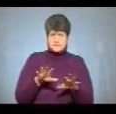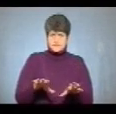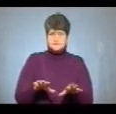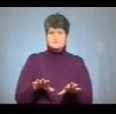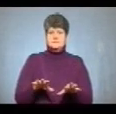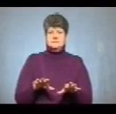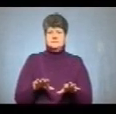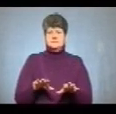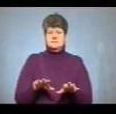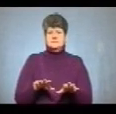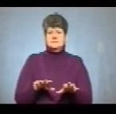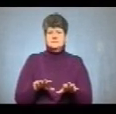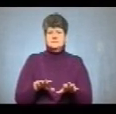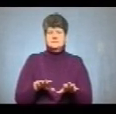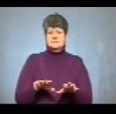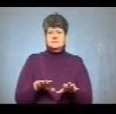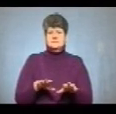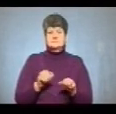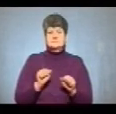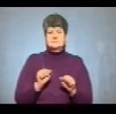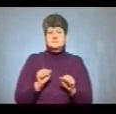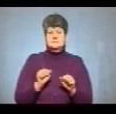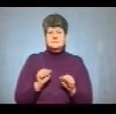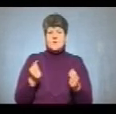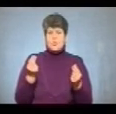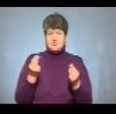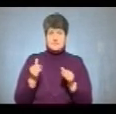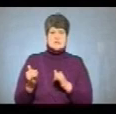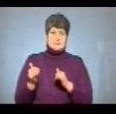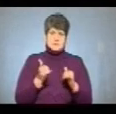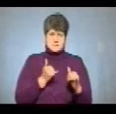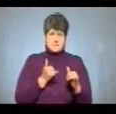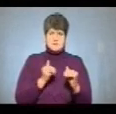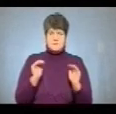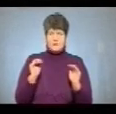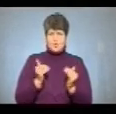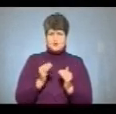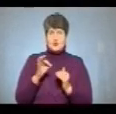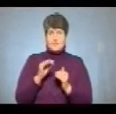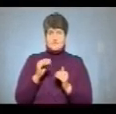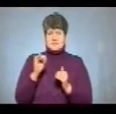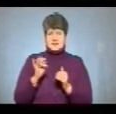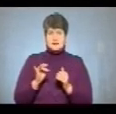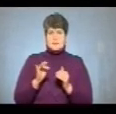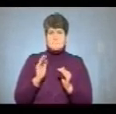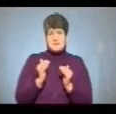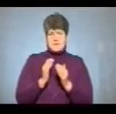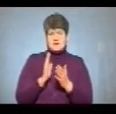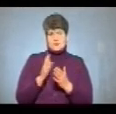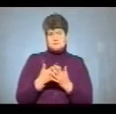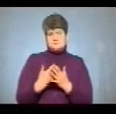грошове забезпечення молодшого офіцерського складу мінімально буде складати